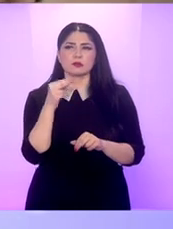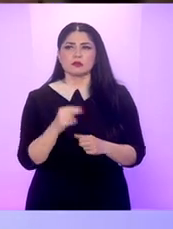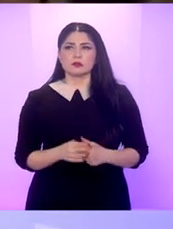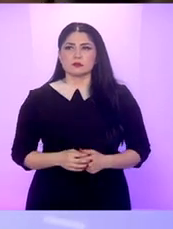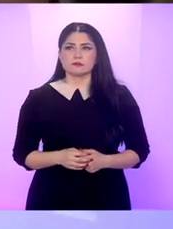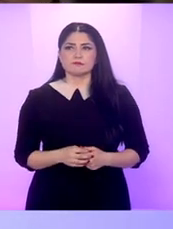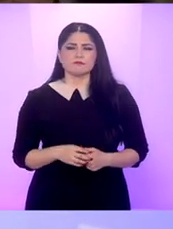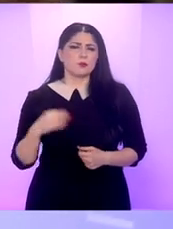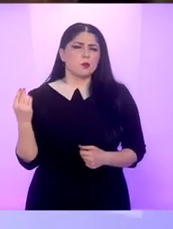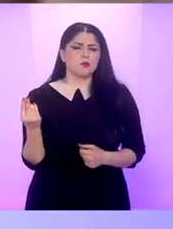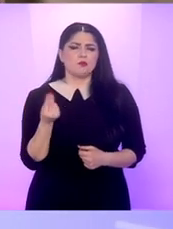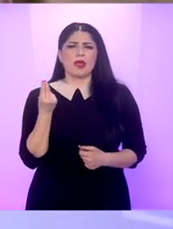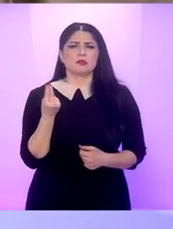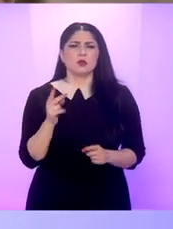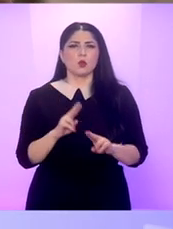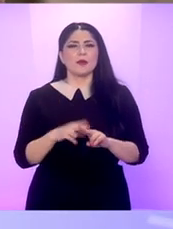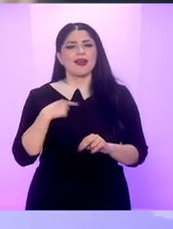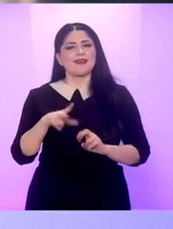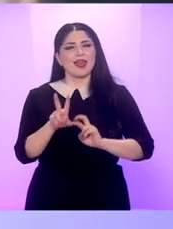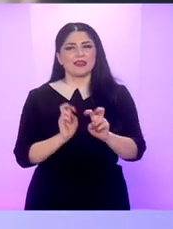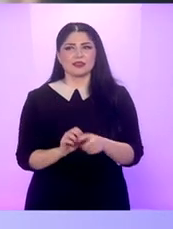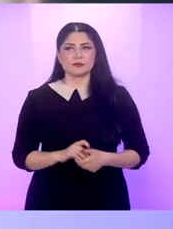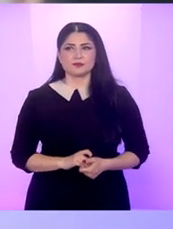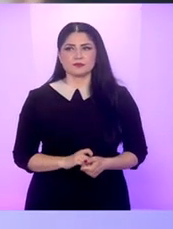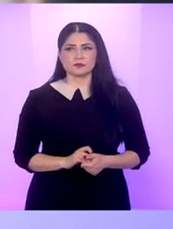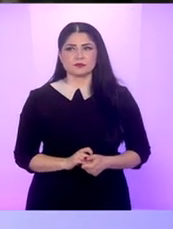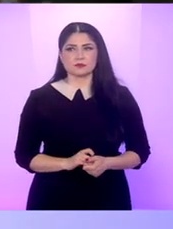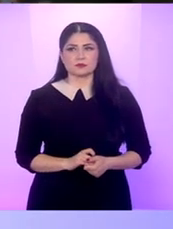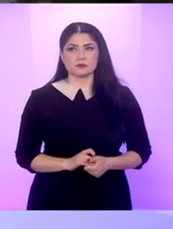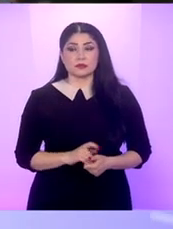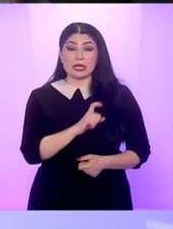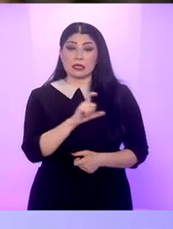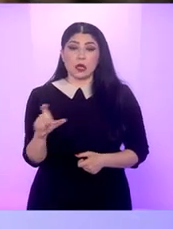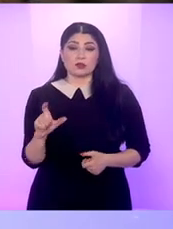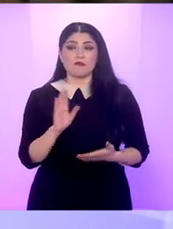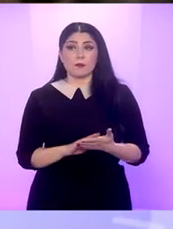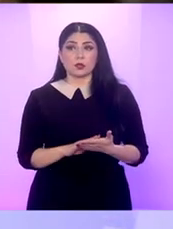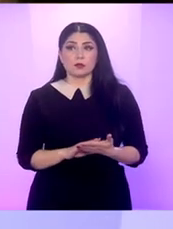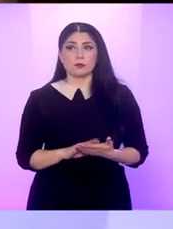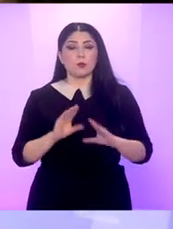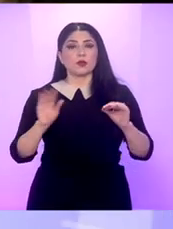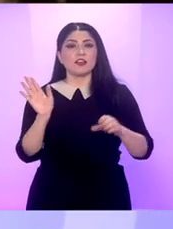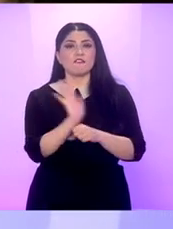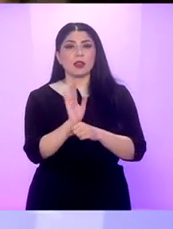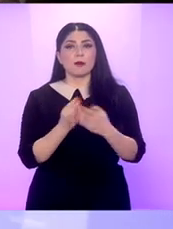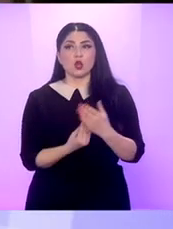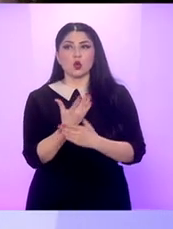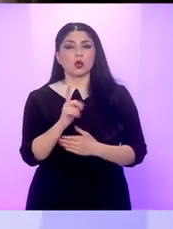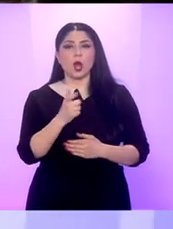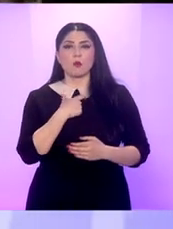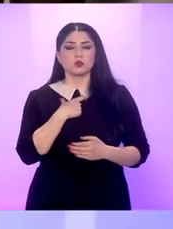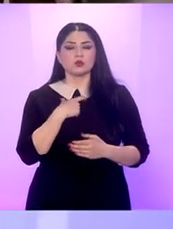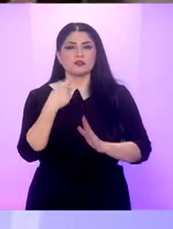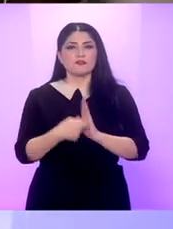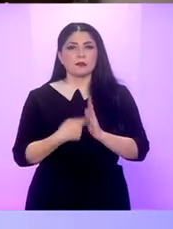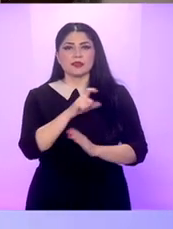strălucite și asta se datorează, este cauzat în primul rând de faptul că foarte multe filme noi nu s-au putut